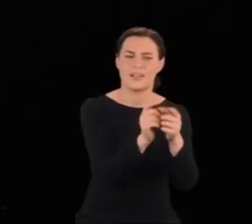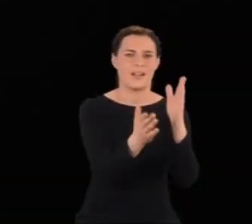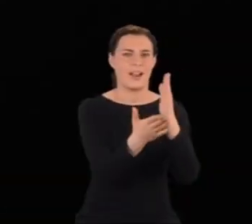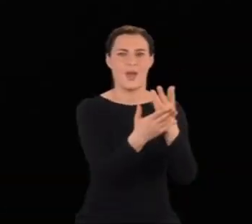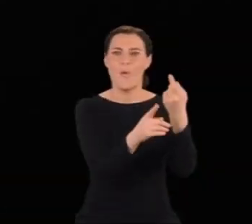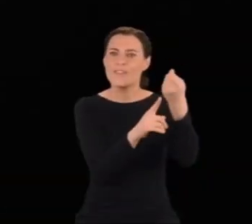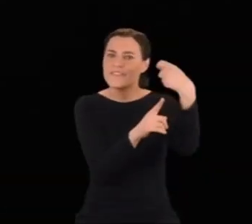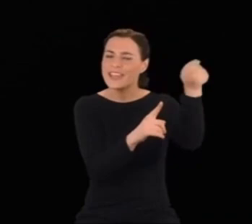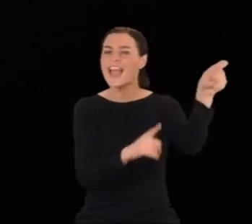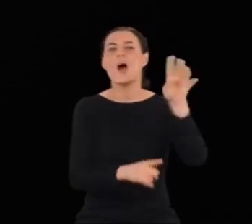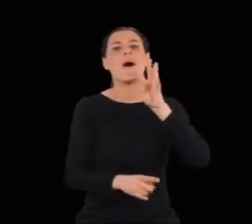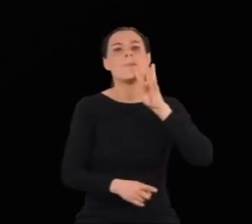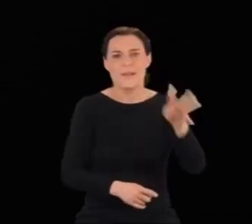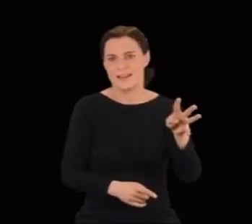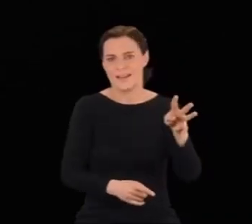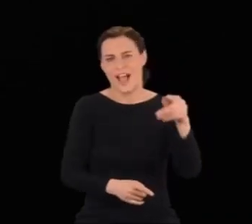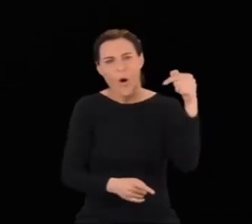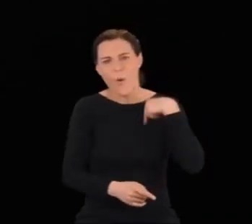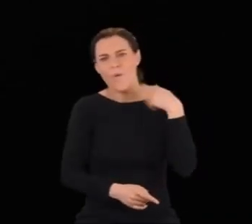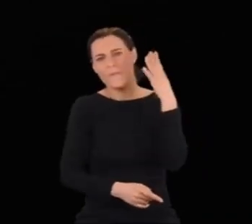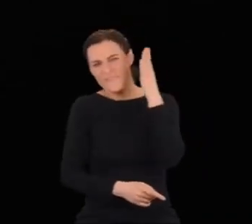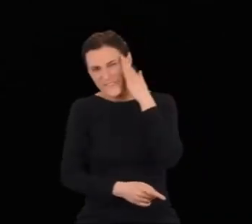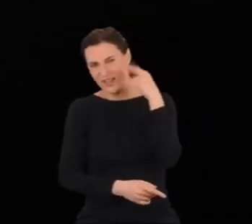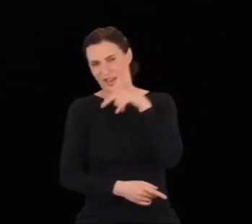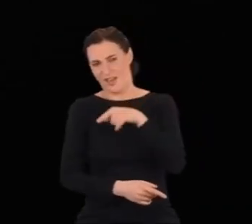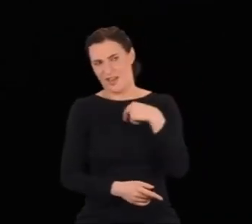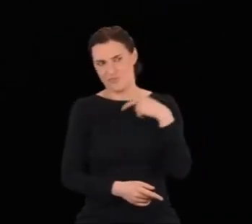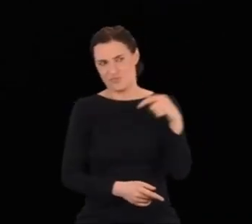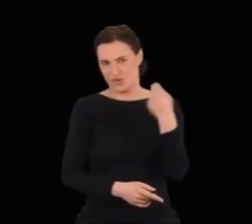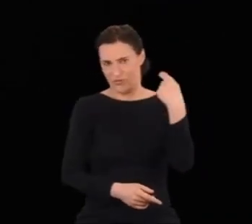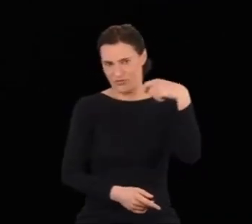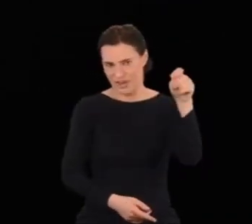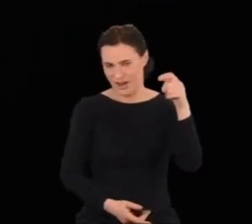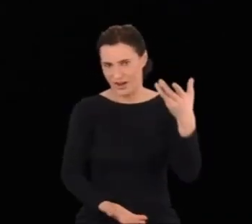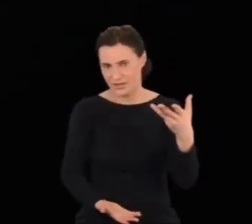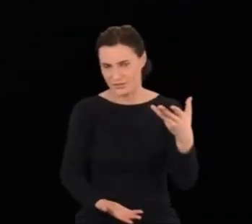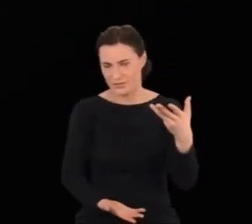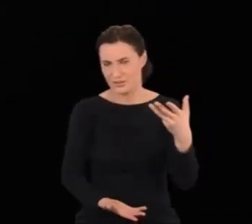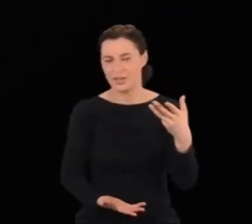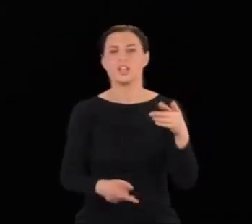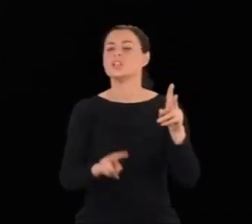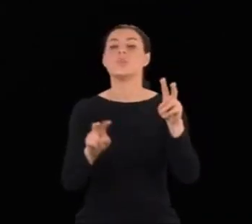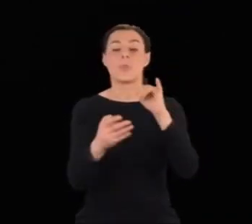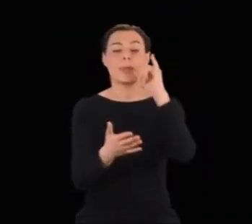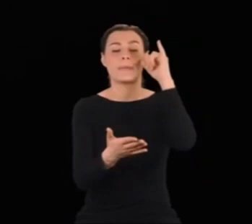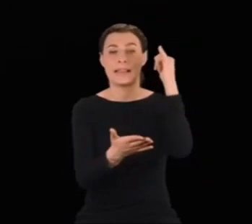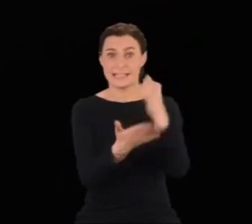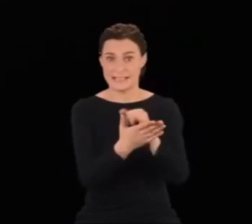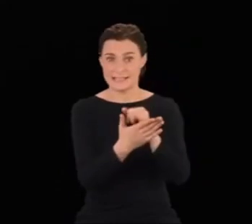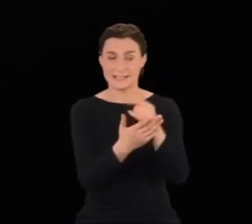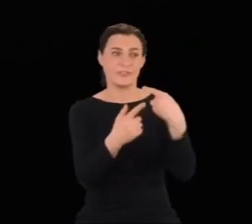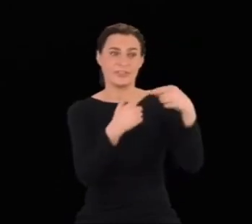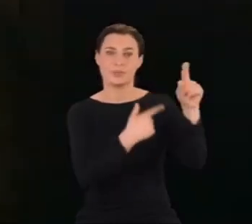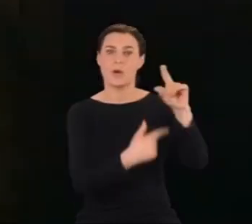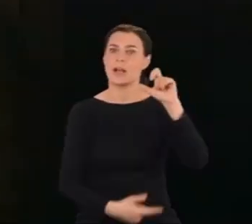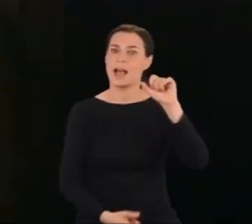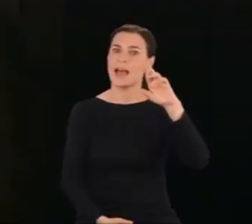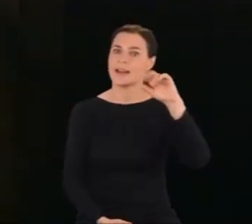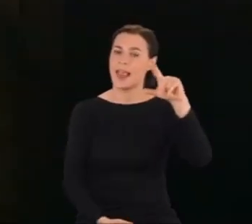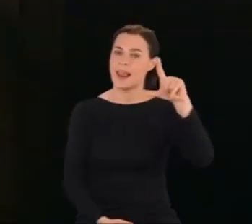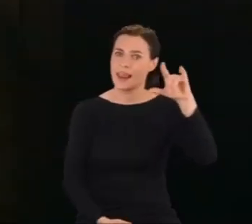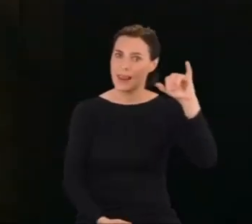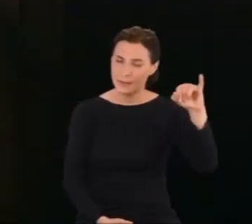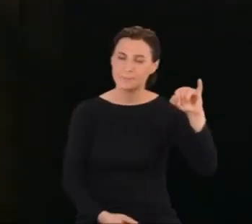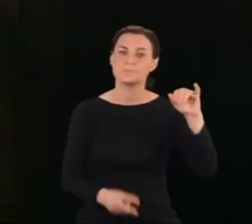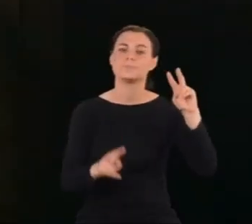wyjechał do Stanów, Majorana musiał o tym wiedzieć. I jak zrozumieć słowa z listu do Carellego? A jeśli